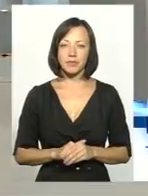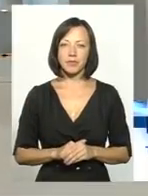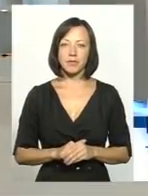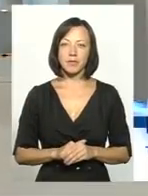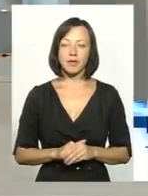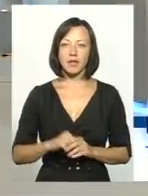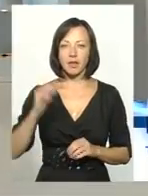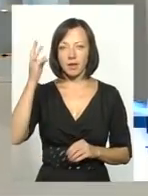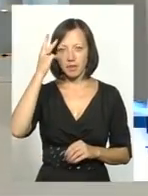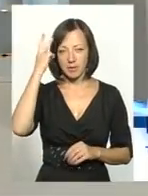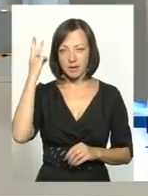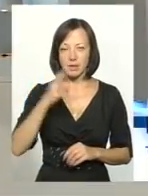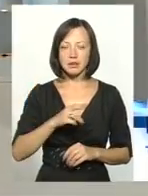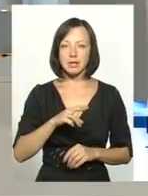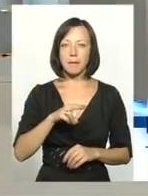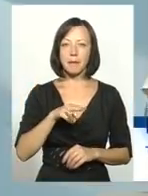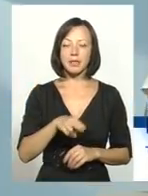Хмельницький Петро Іванович.